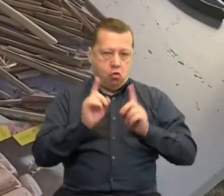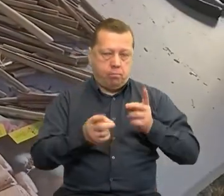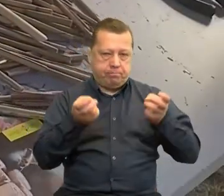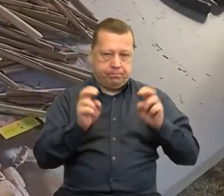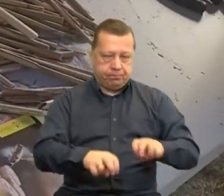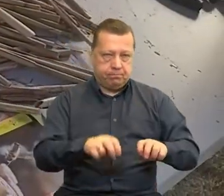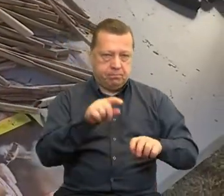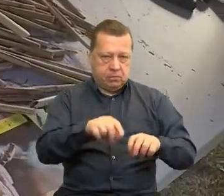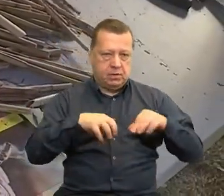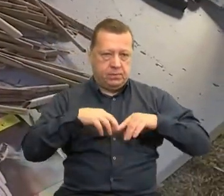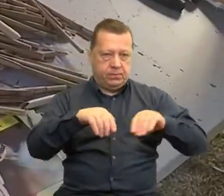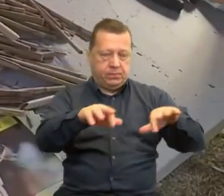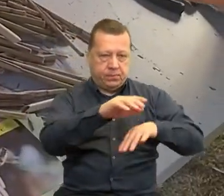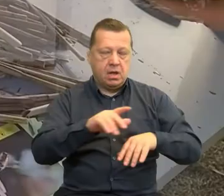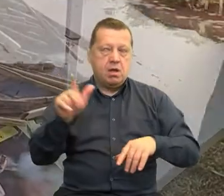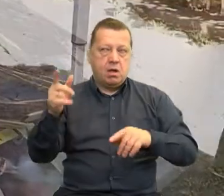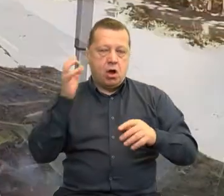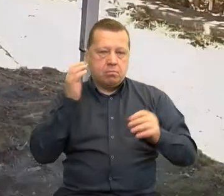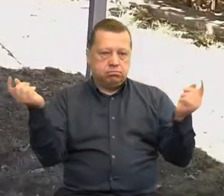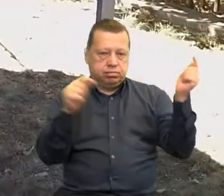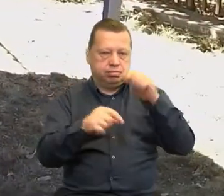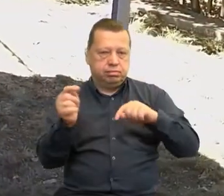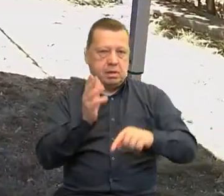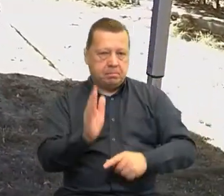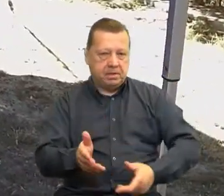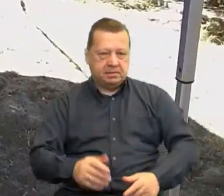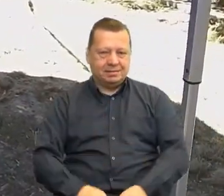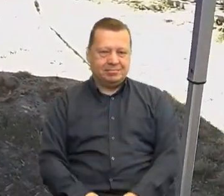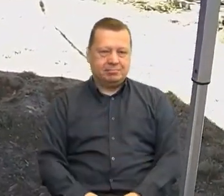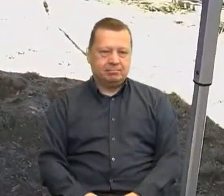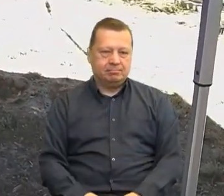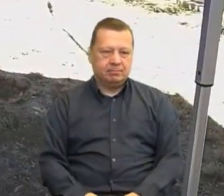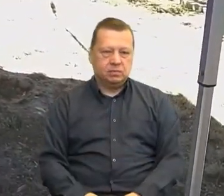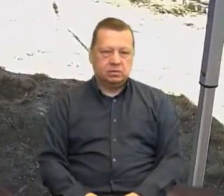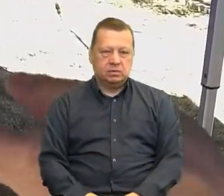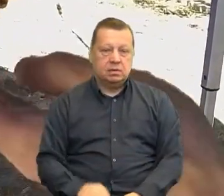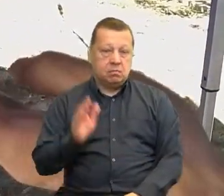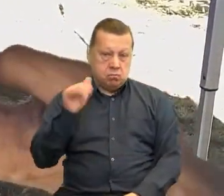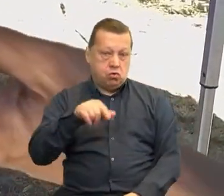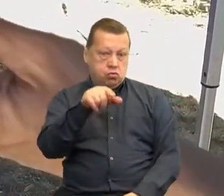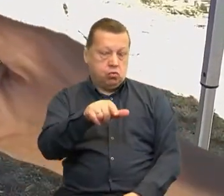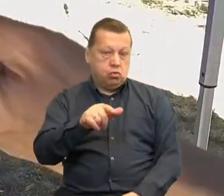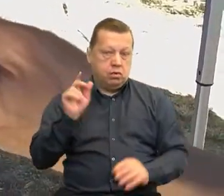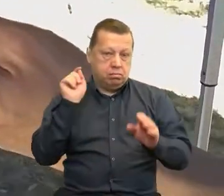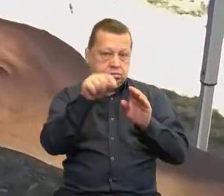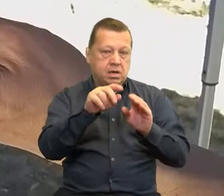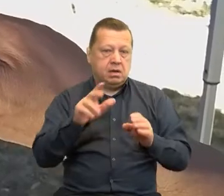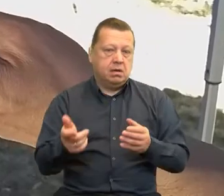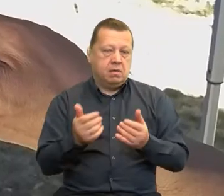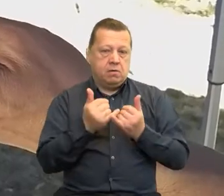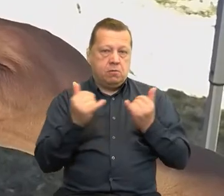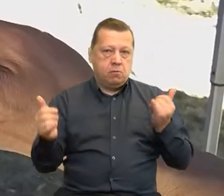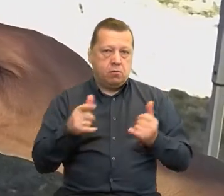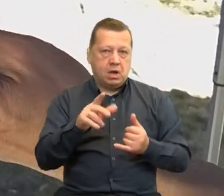pokarmową i hotel dla owadów zapylających. Będą sobie mogły zamieszkać różne gatunki,